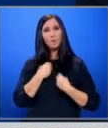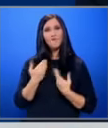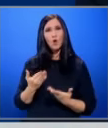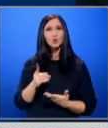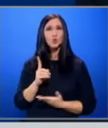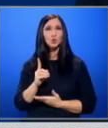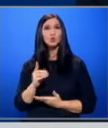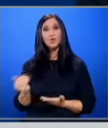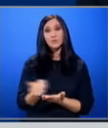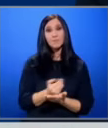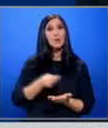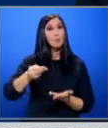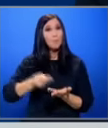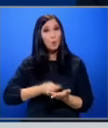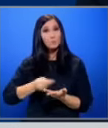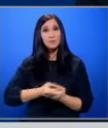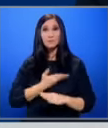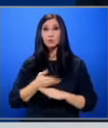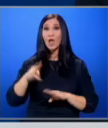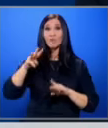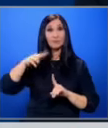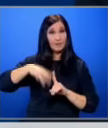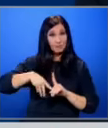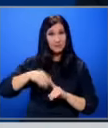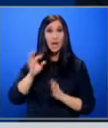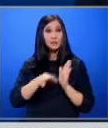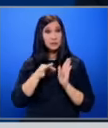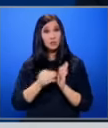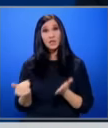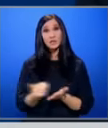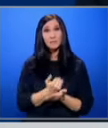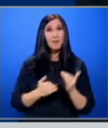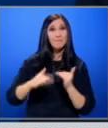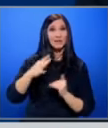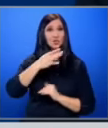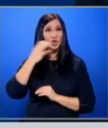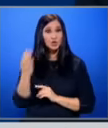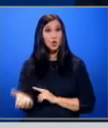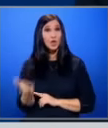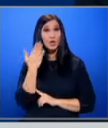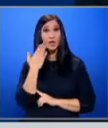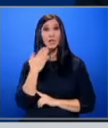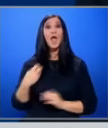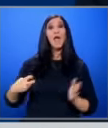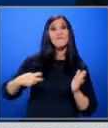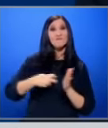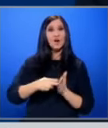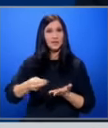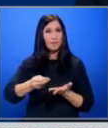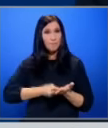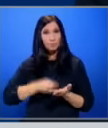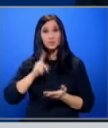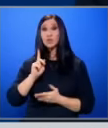които ще събират подписи в продължение на три месеца. Целта ни е да съберем над 400 хиляди валидни подписа, с